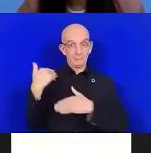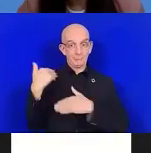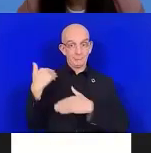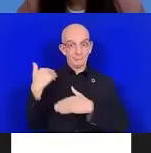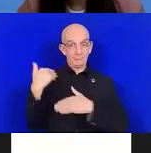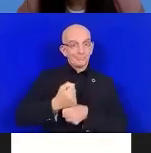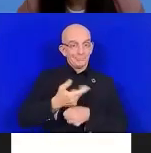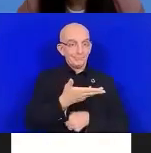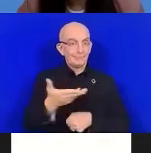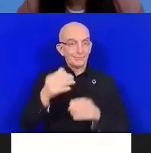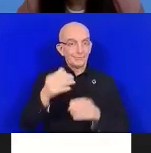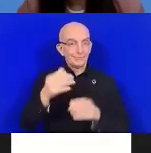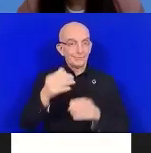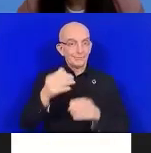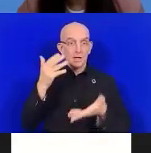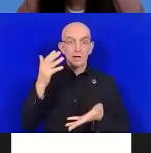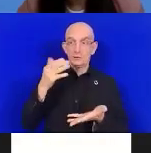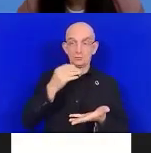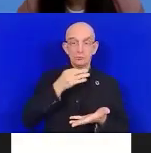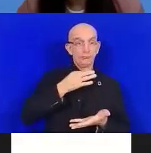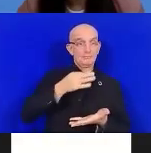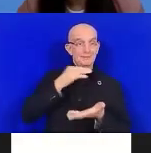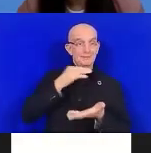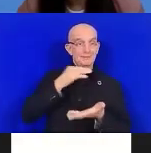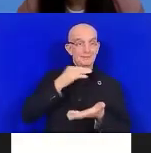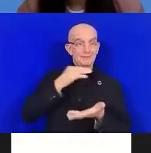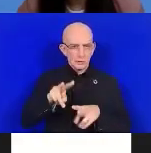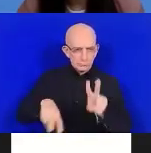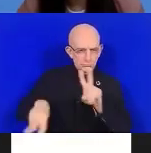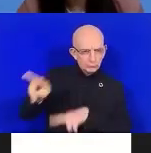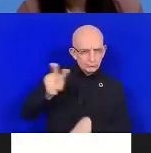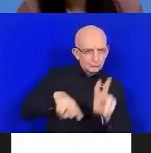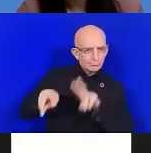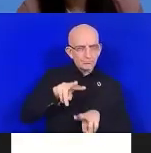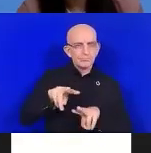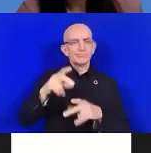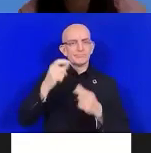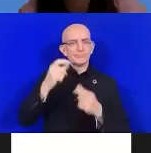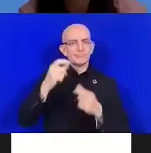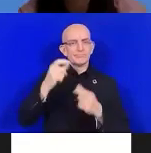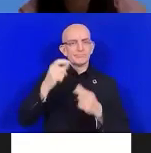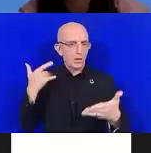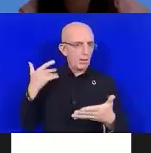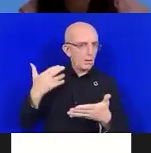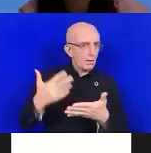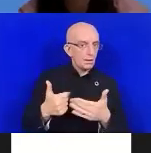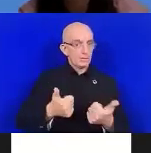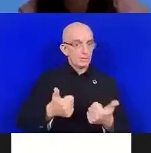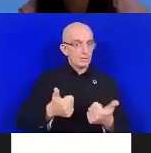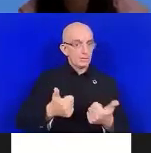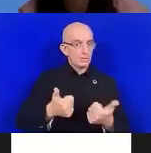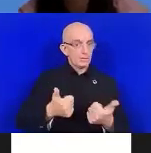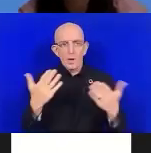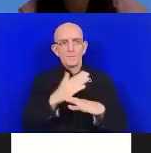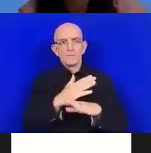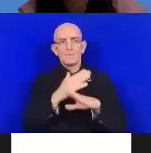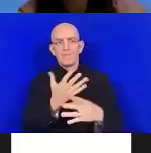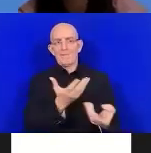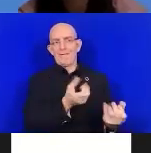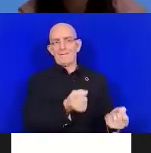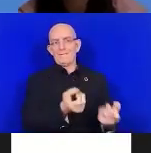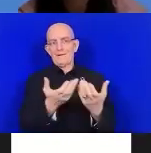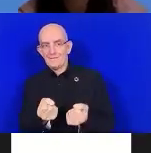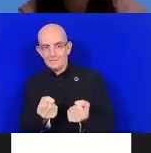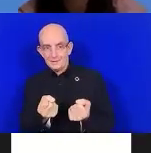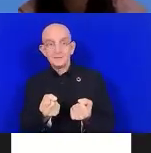plusieurs statistiques importantes. Premièrement, 84% des personnes en situation de handicap